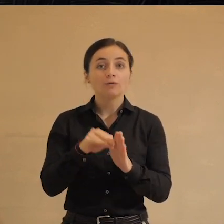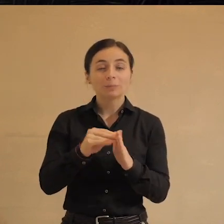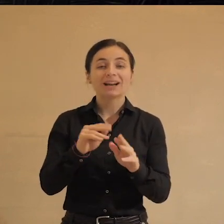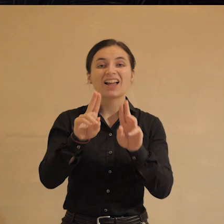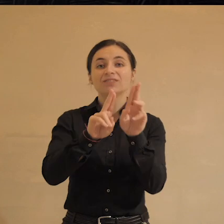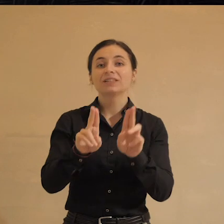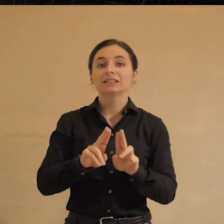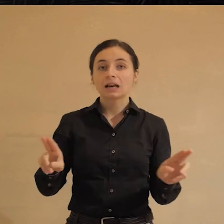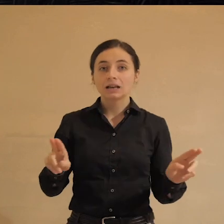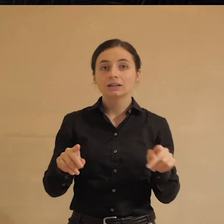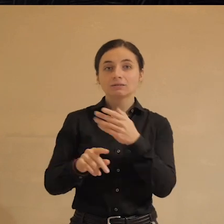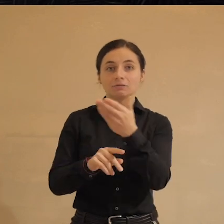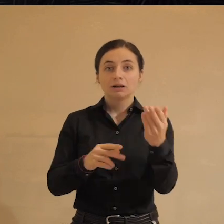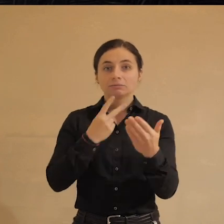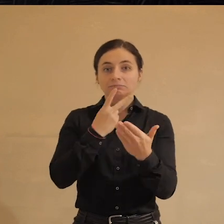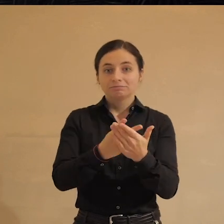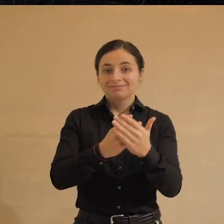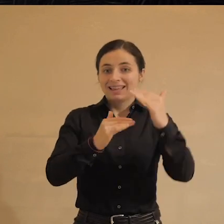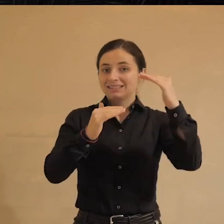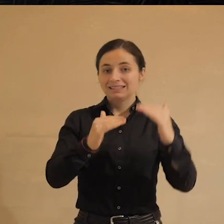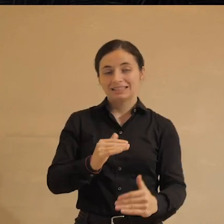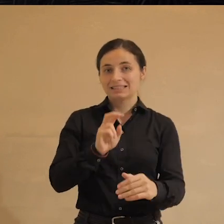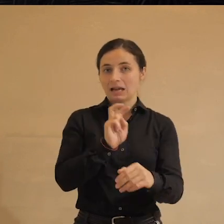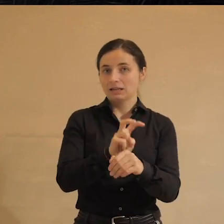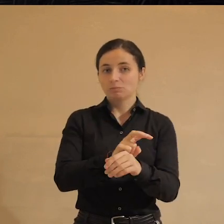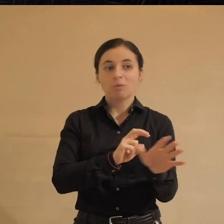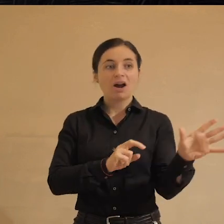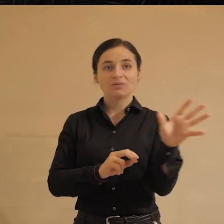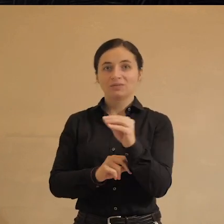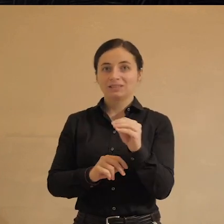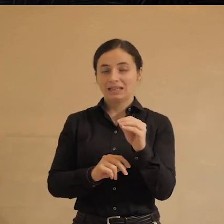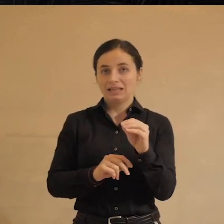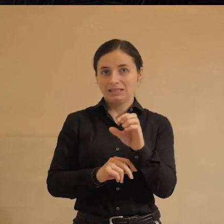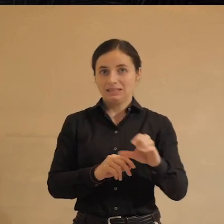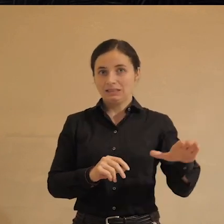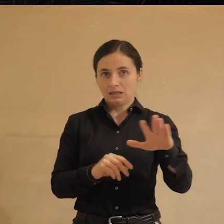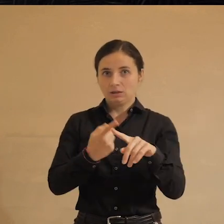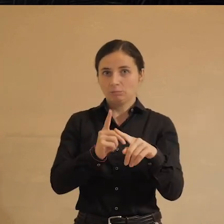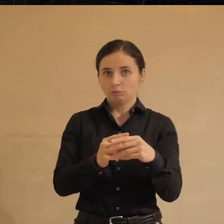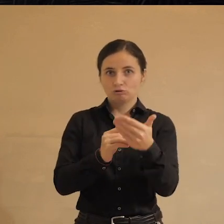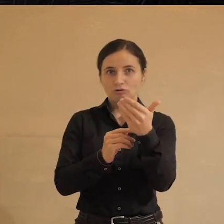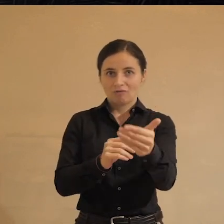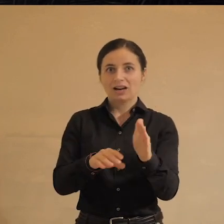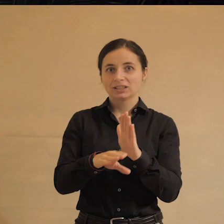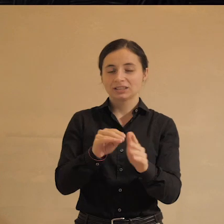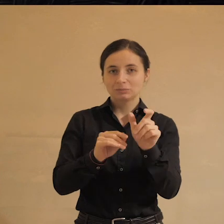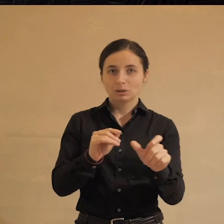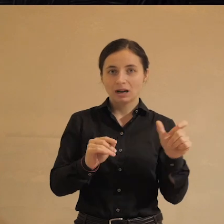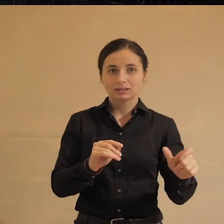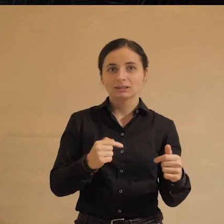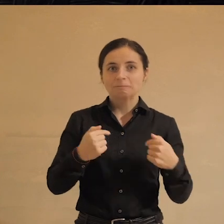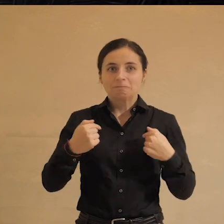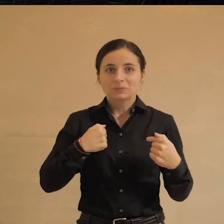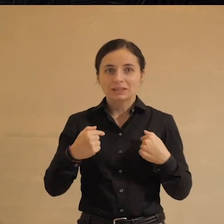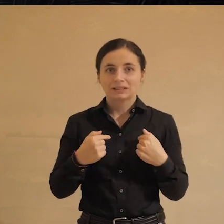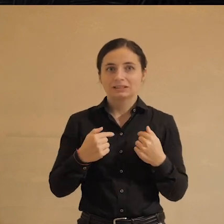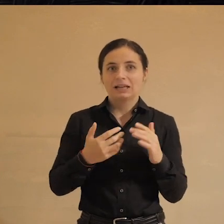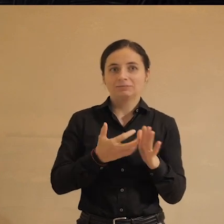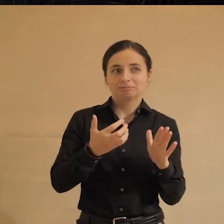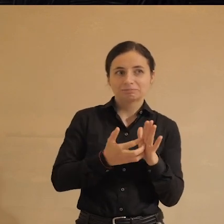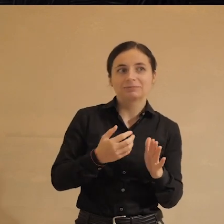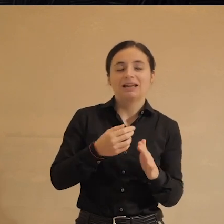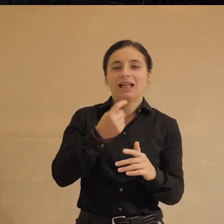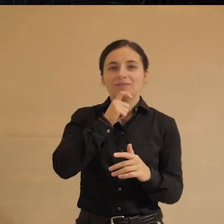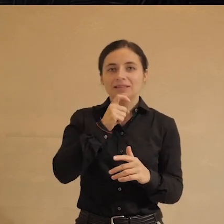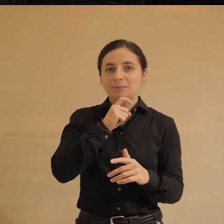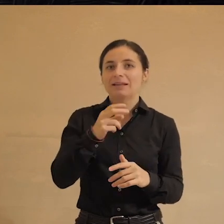федеральных вы демонстрируете одну из самых низких явок по всей стране. Это обидно, потому что ваш избиратель, может быть, страдает от недостатка витамина D, но, по